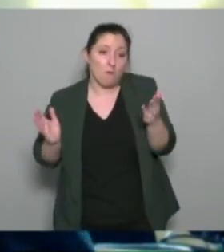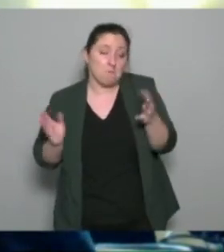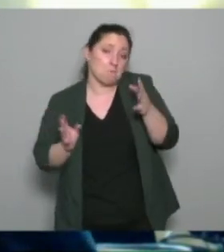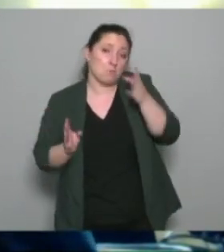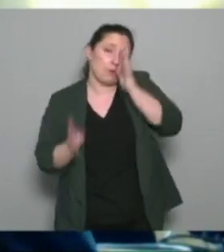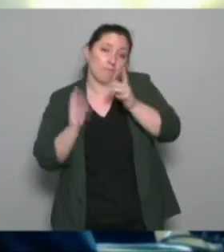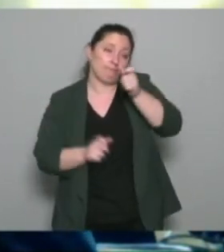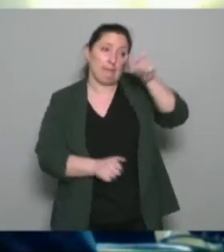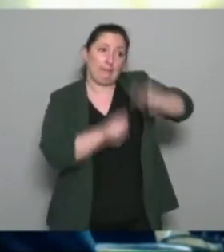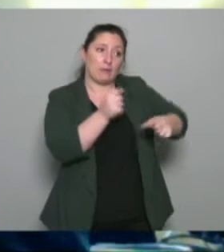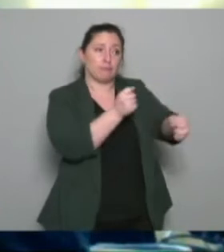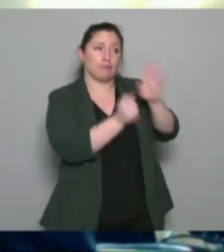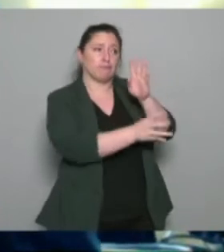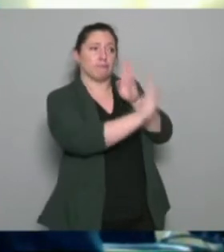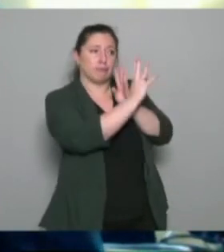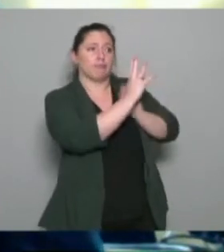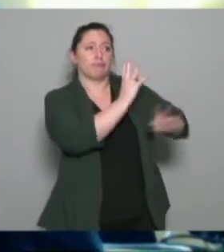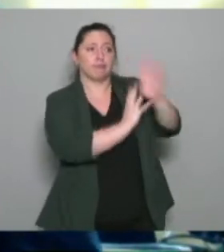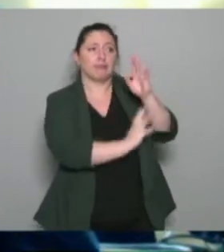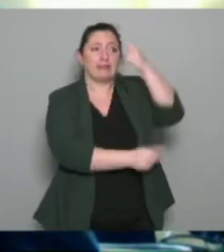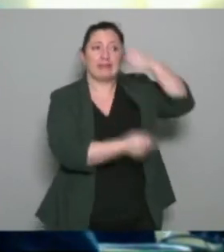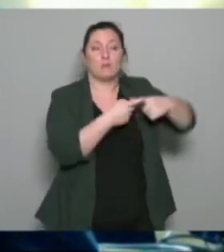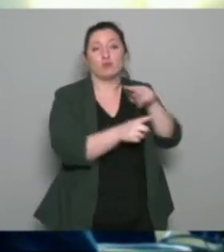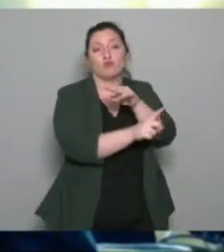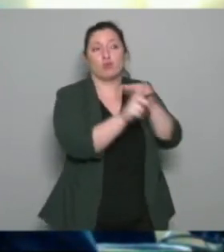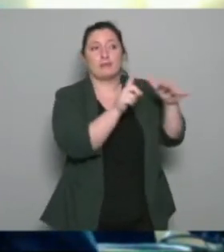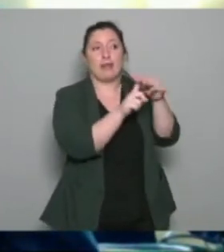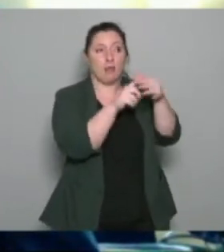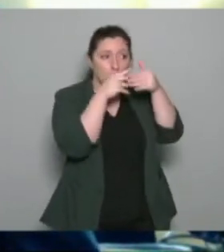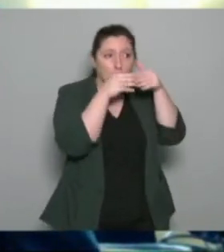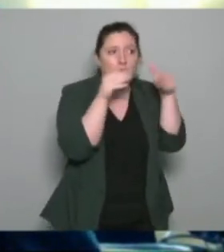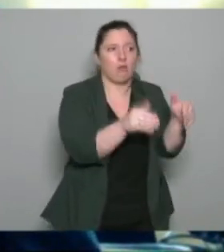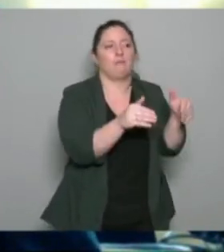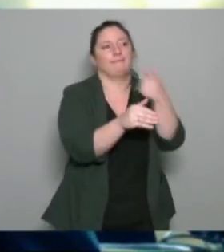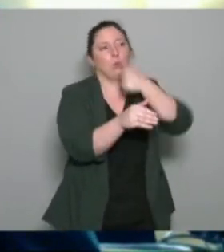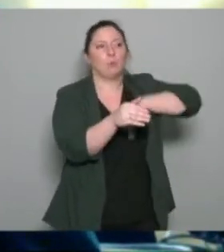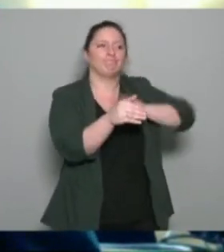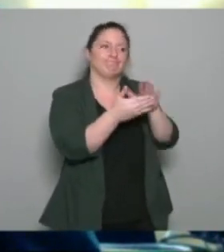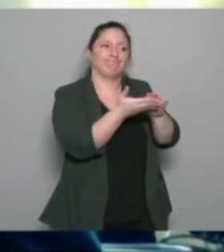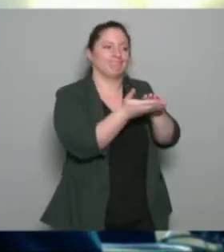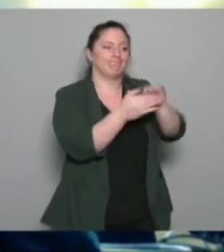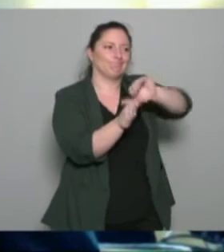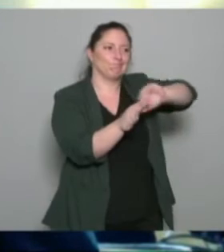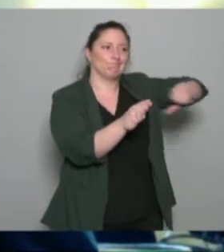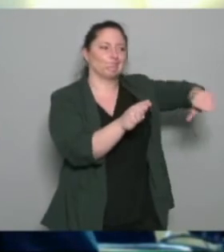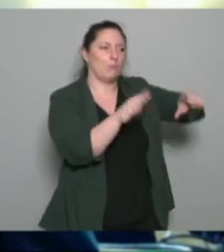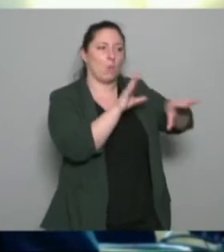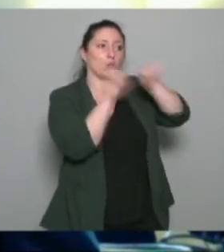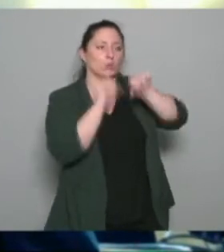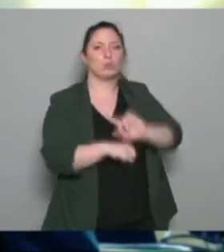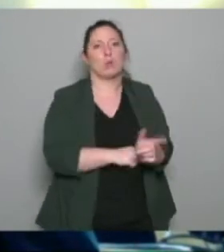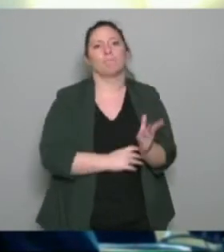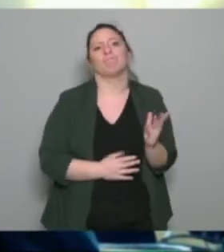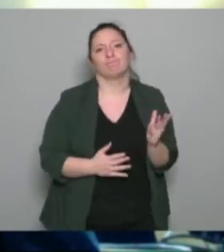du secteur social donc voilà les difficultés en termes de plus-value effectivement ce qu'on attendait